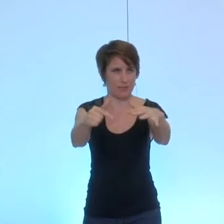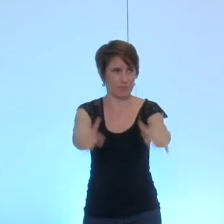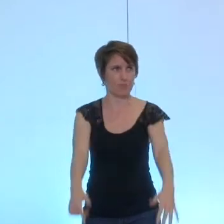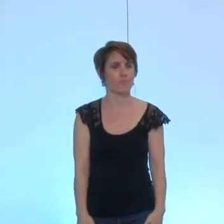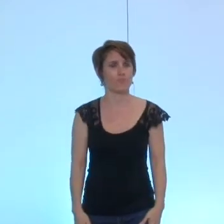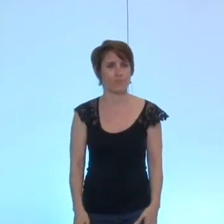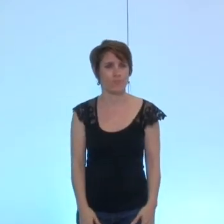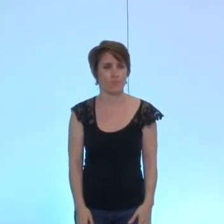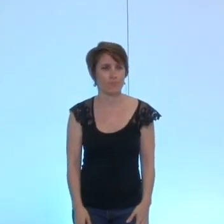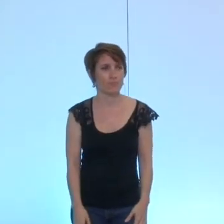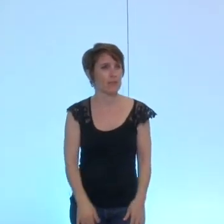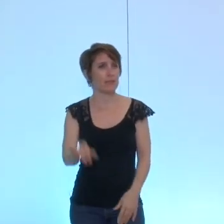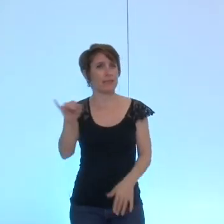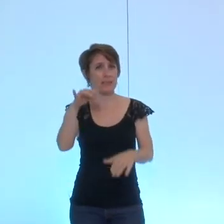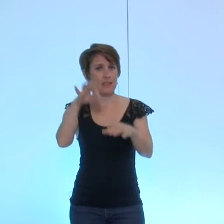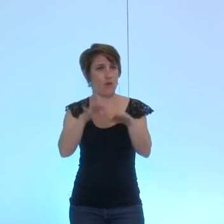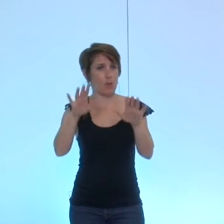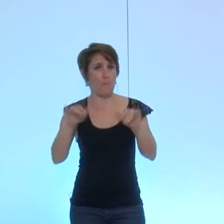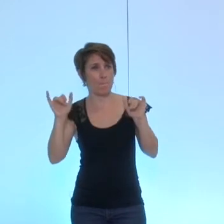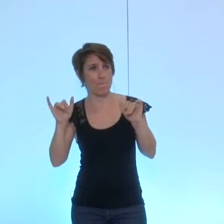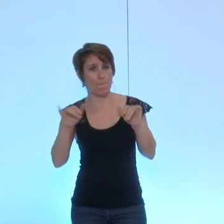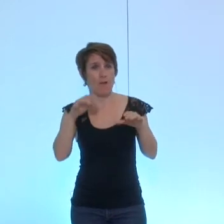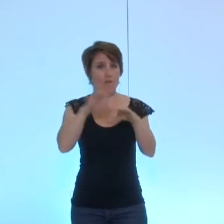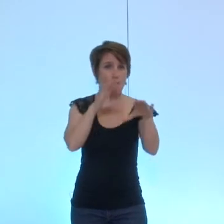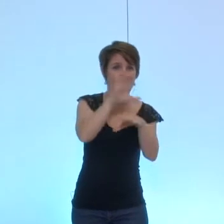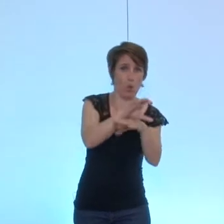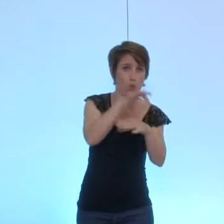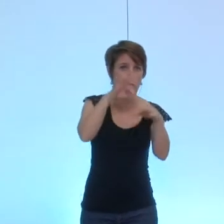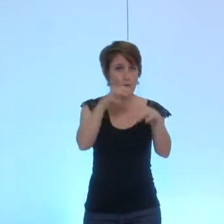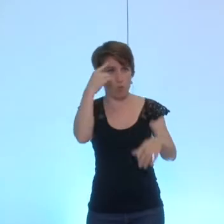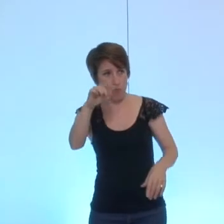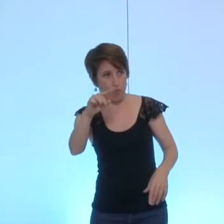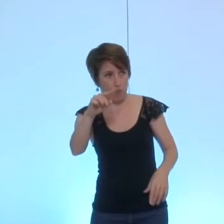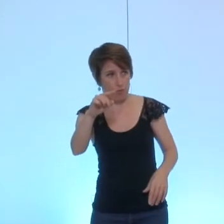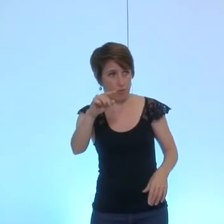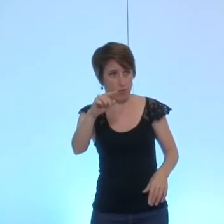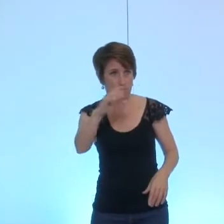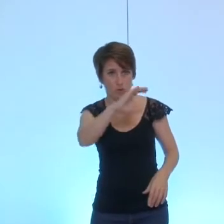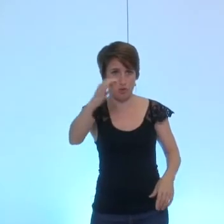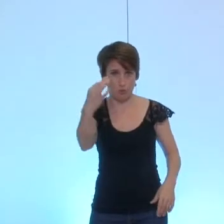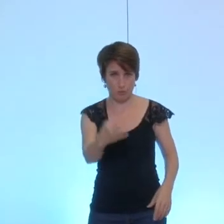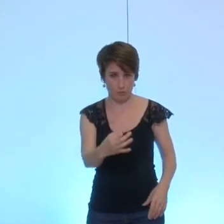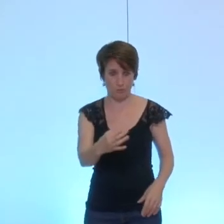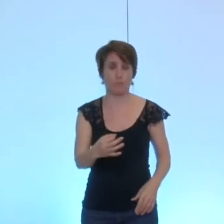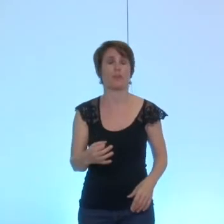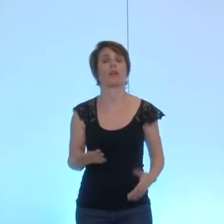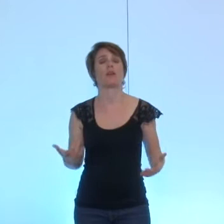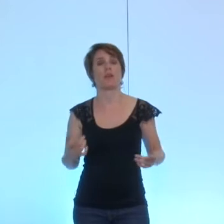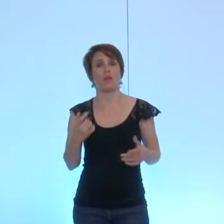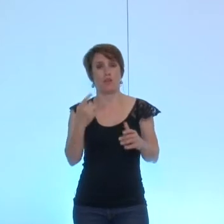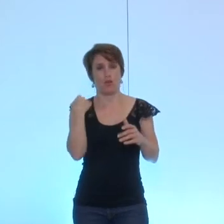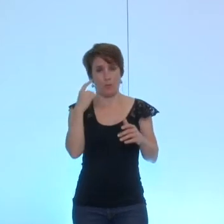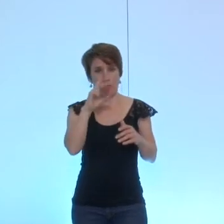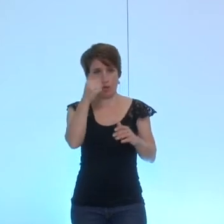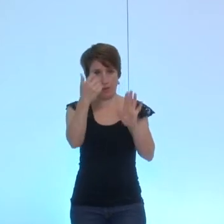qui s'abstient qui est contre qui est pour unanimité cette délibération 31 est